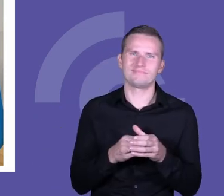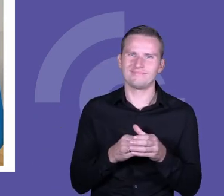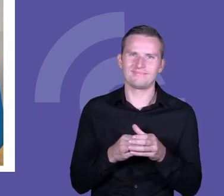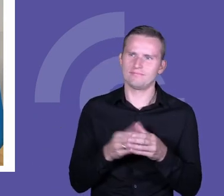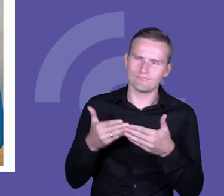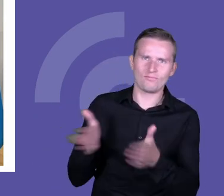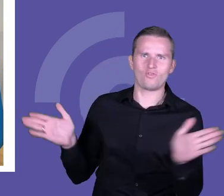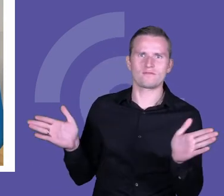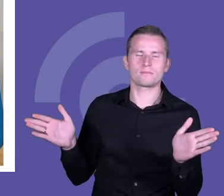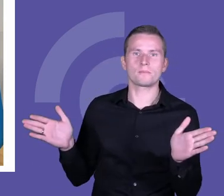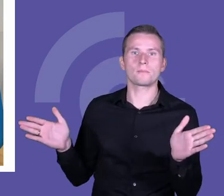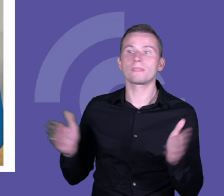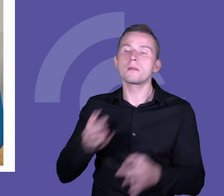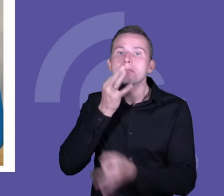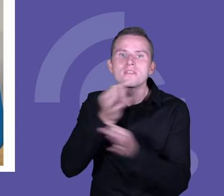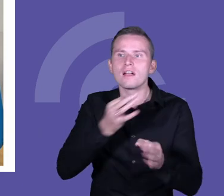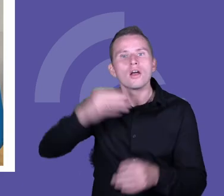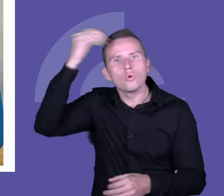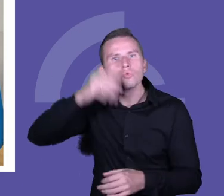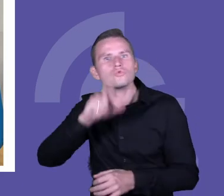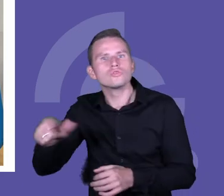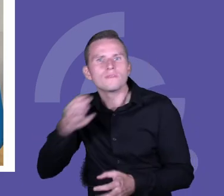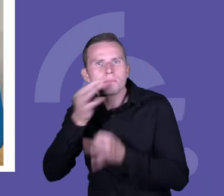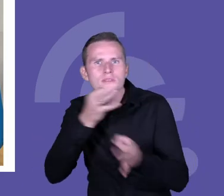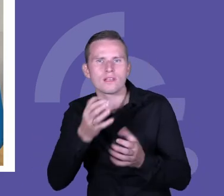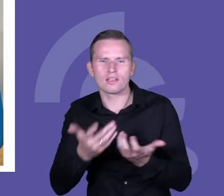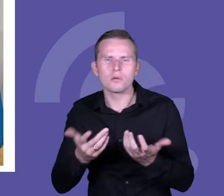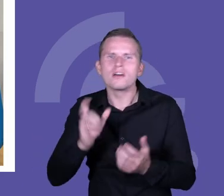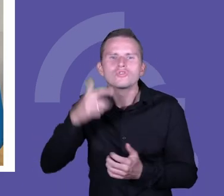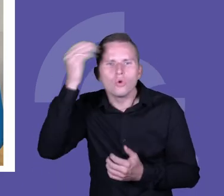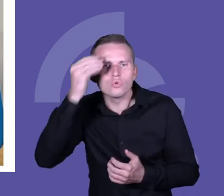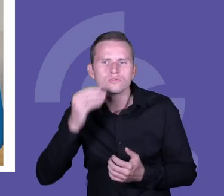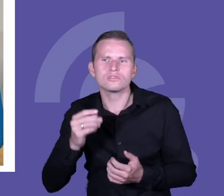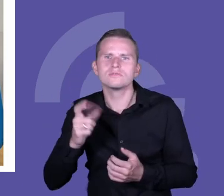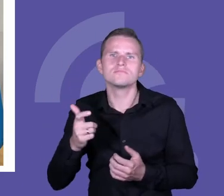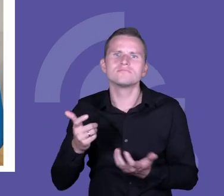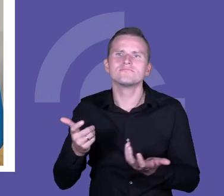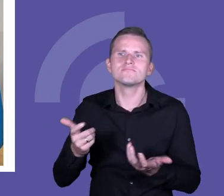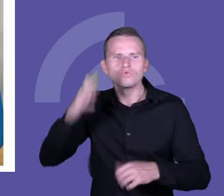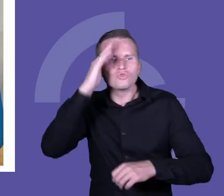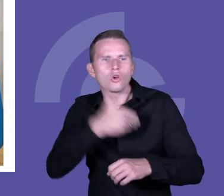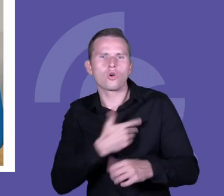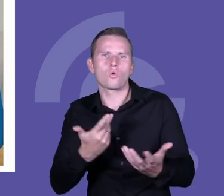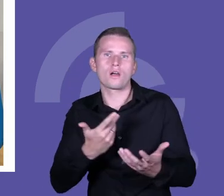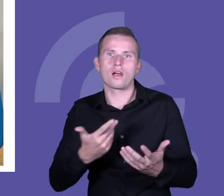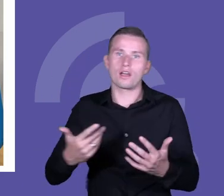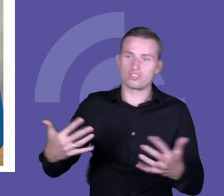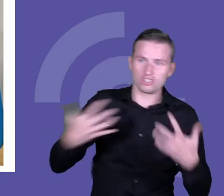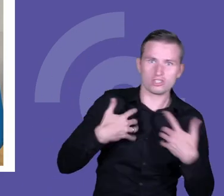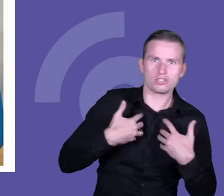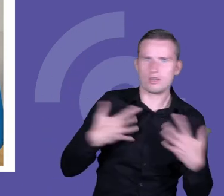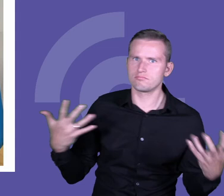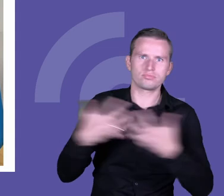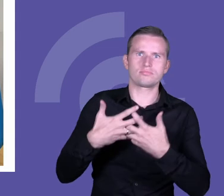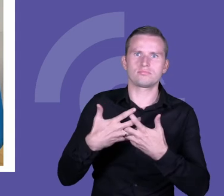czegoś mają się uczyć. Szukają tego zastosowania tych rzeczy, których uczą się w szkole w życiu. Więc ja myślę sobie,